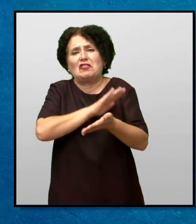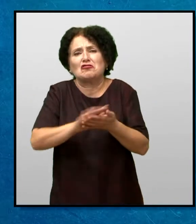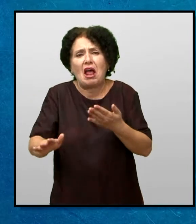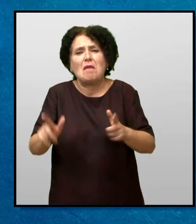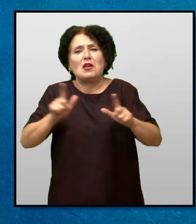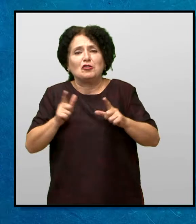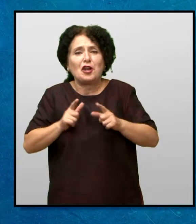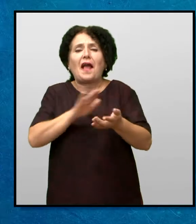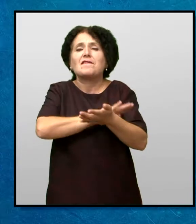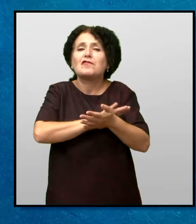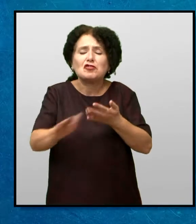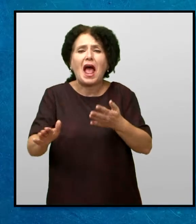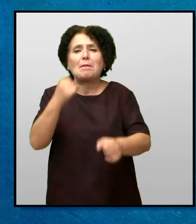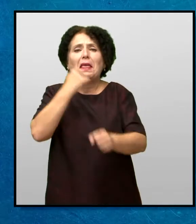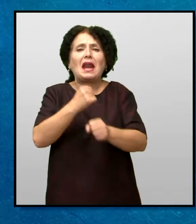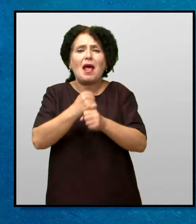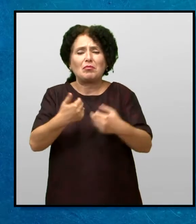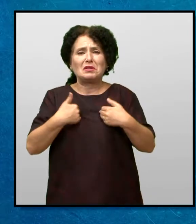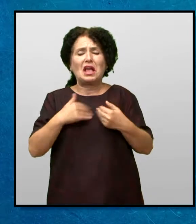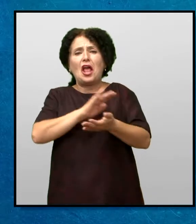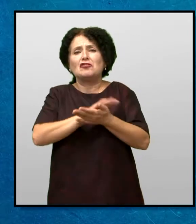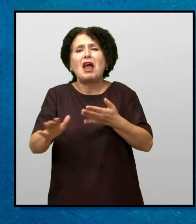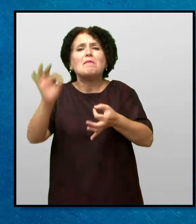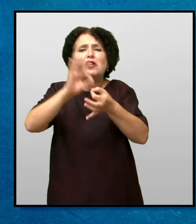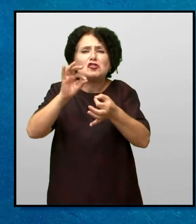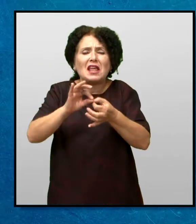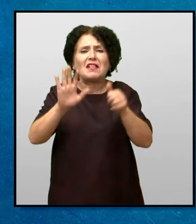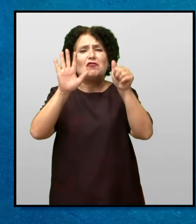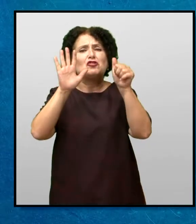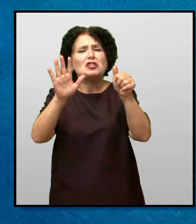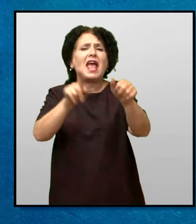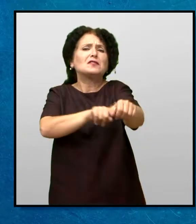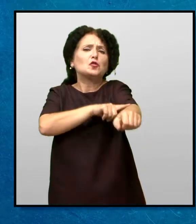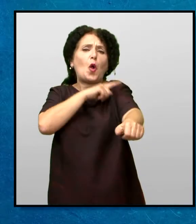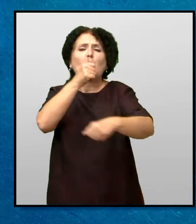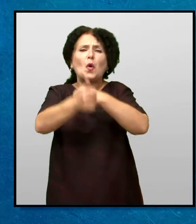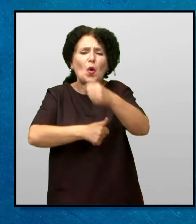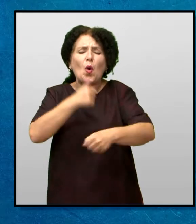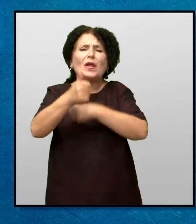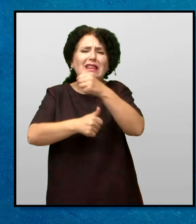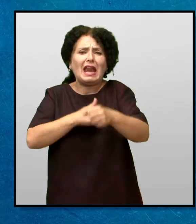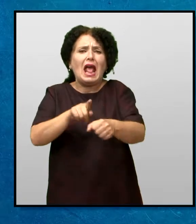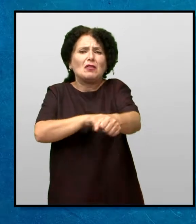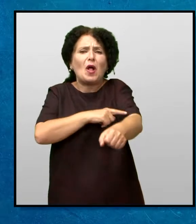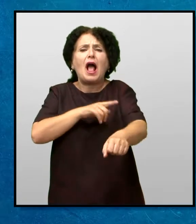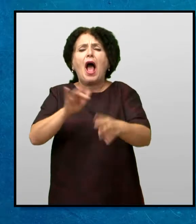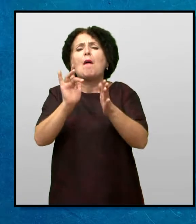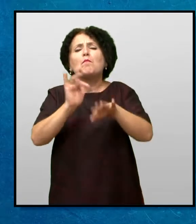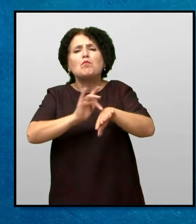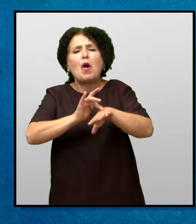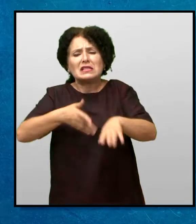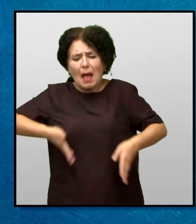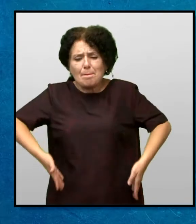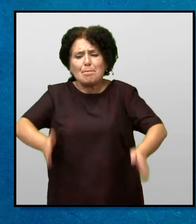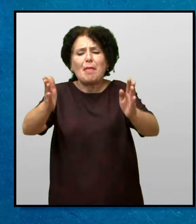Чекањето, работата Штедењето шест, долги години и долгото патување боса